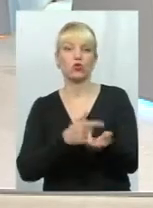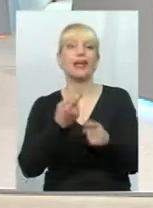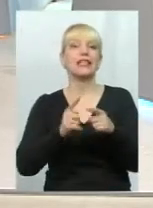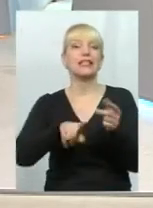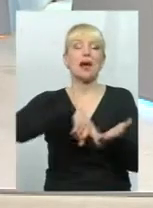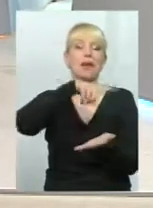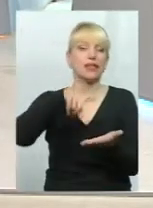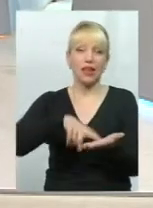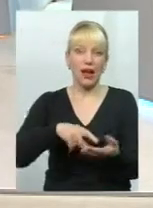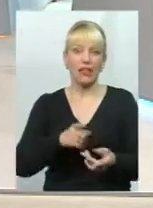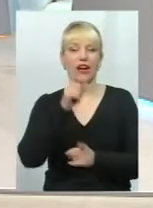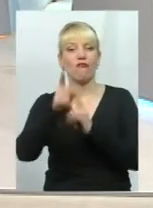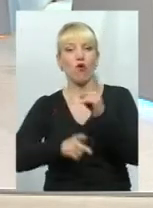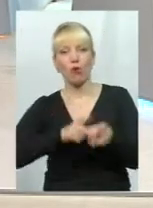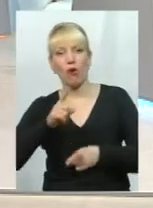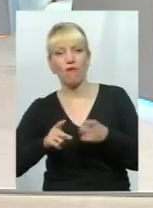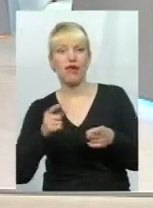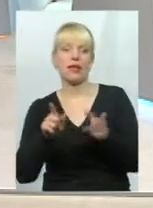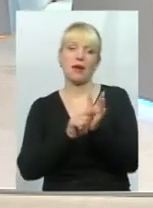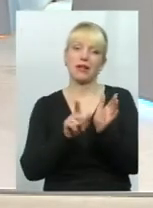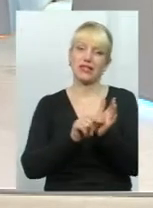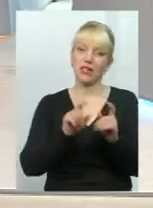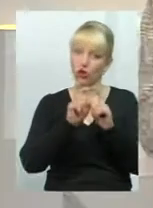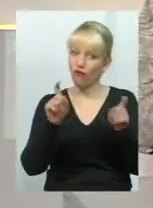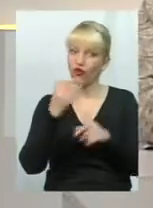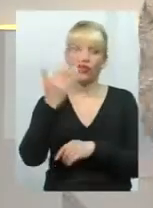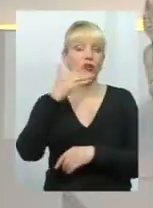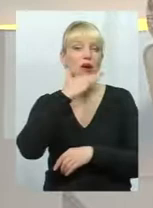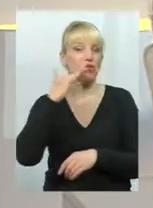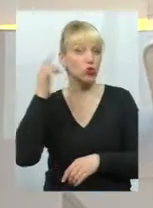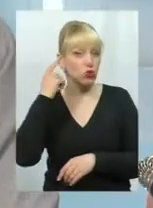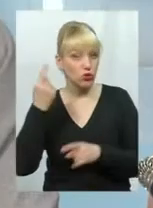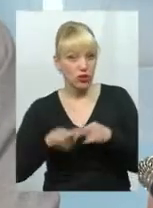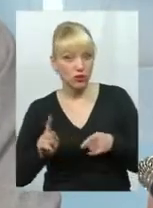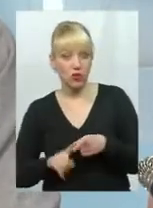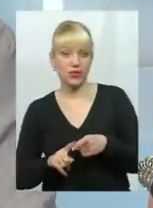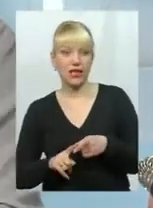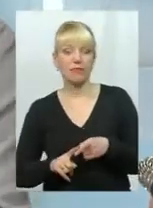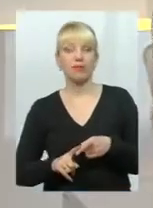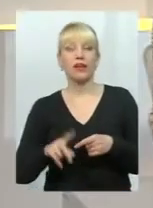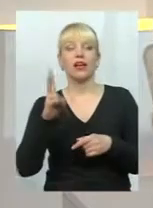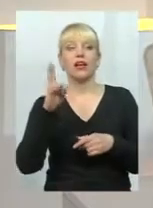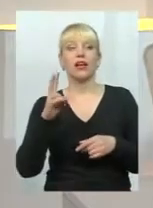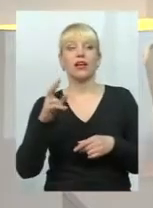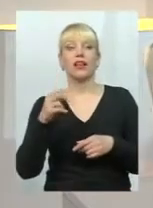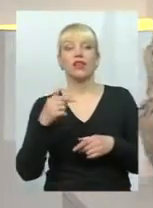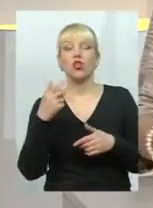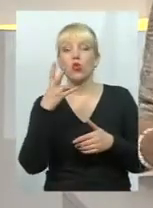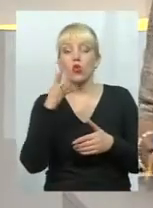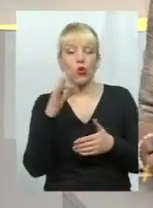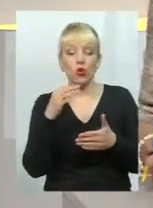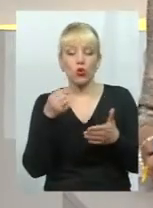питання реформування, там, пенсійного фонду, ви вже чули багато про це. Але до кінця ми ще не знаємо,